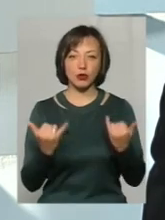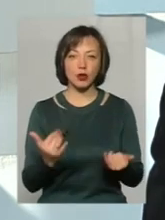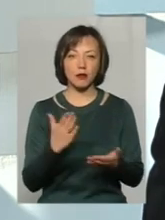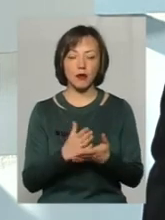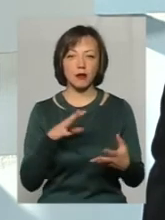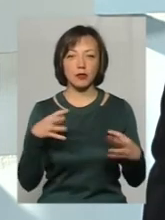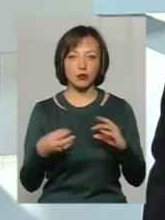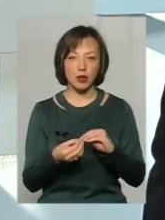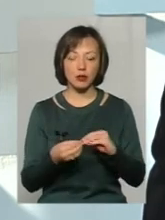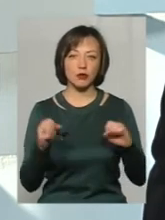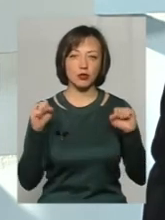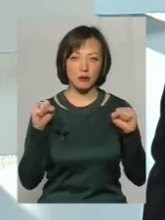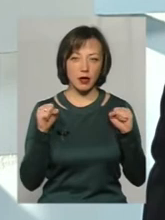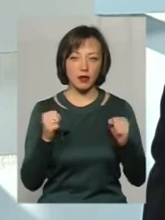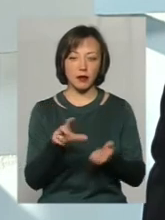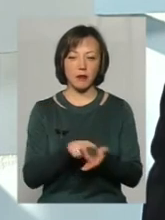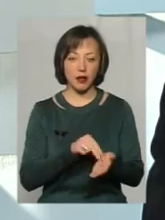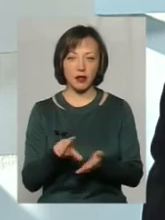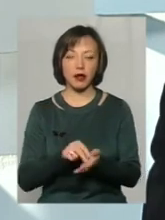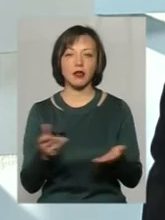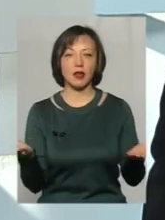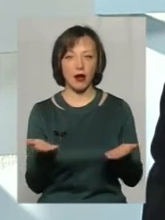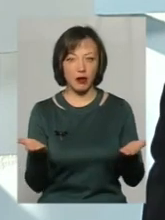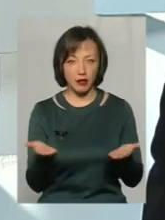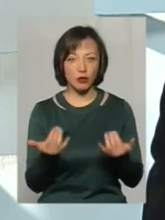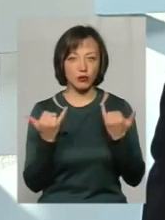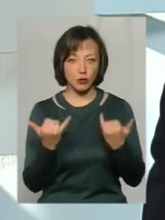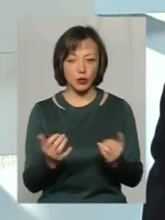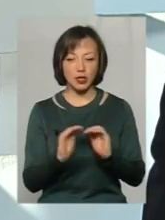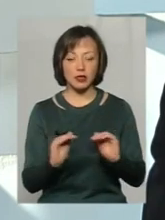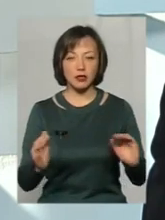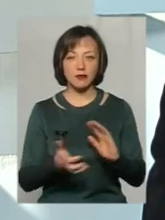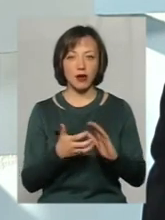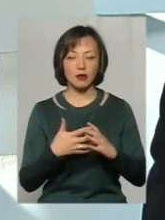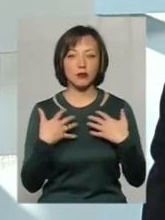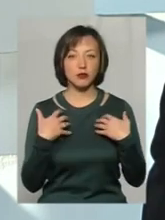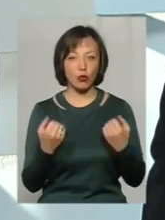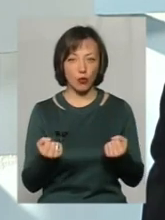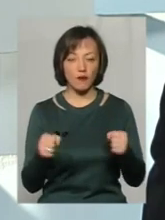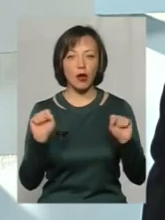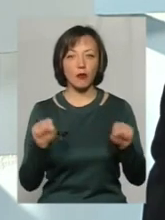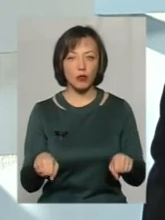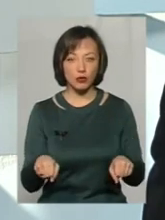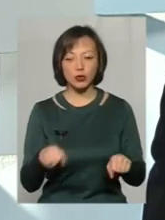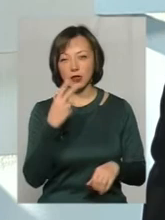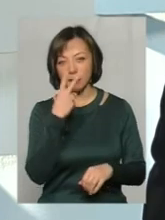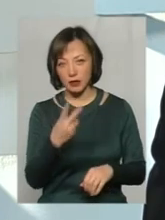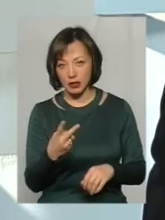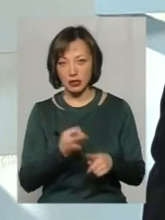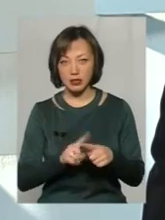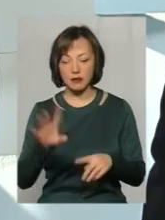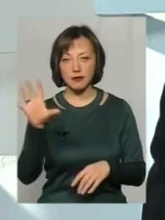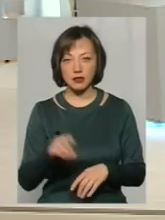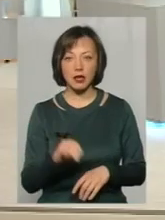результати спортсменів, на прикладі яких сьогодні дітки з вадами здоров'я можуть дивитися на це